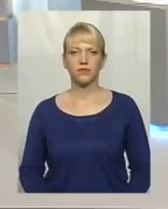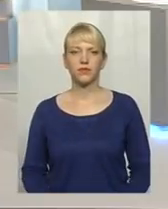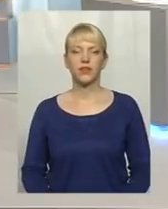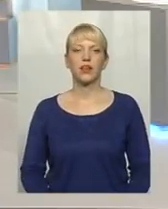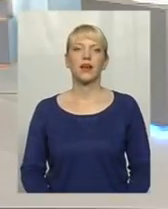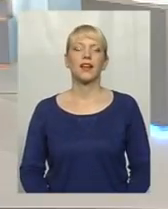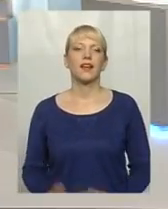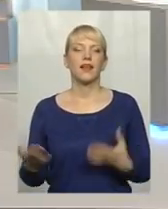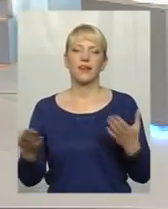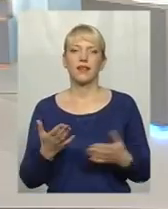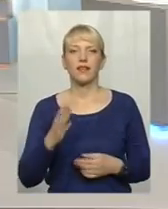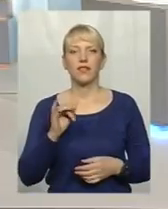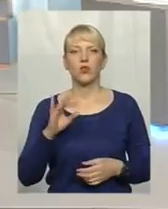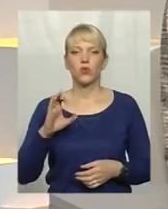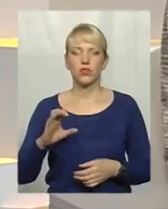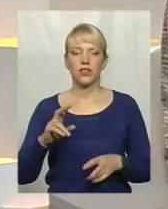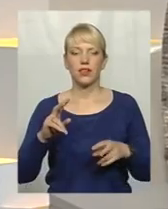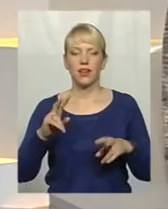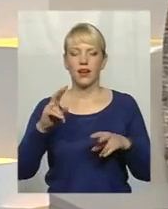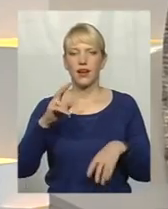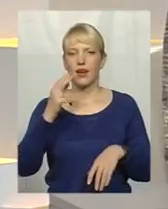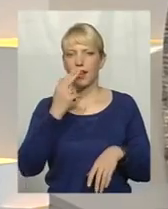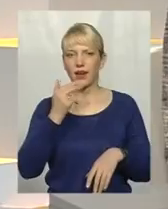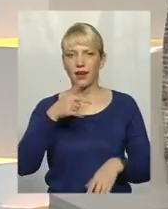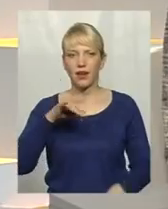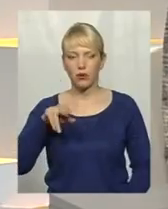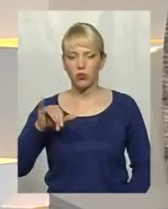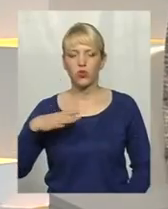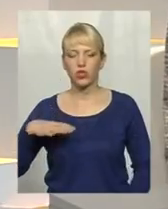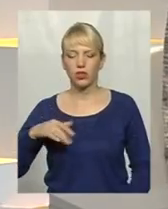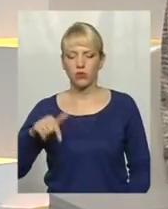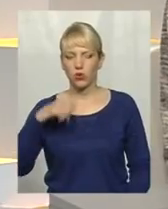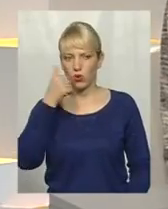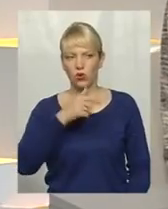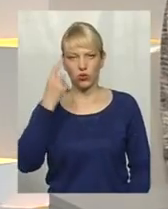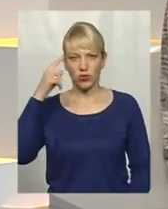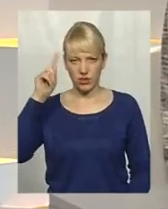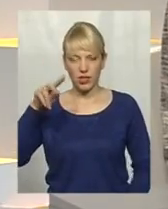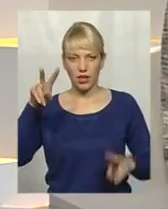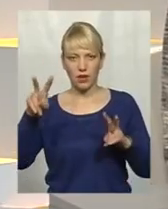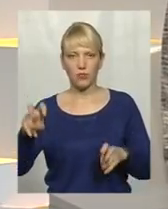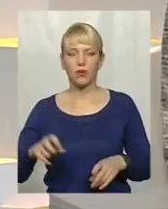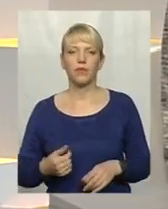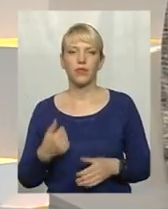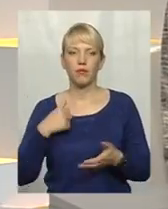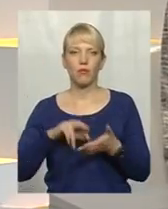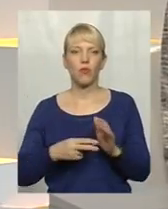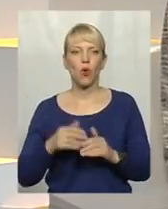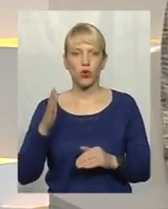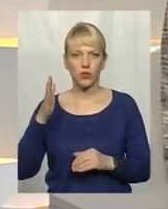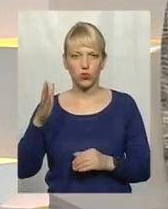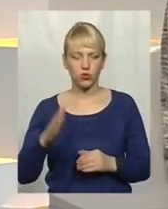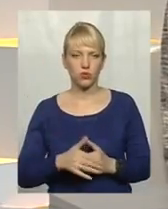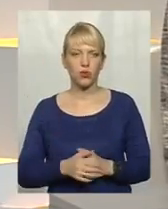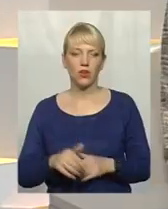Який вірус грипу чекаємо цього року? Вже знаємо чи ні? Прогнозуємо. В